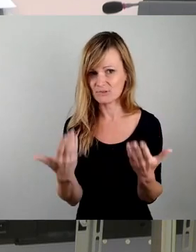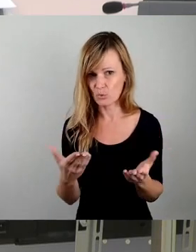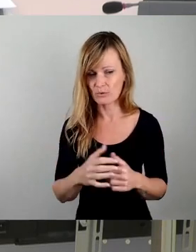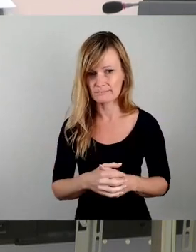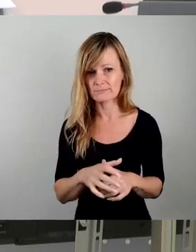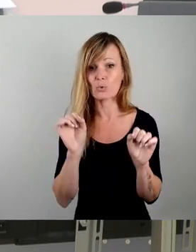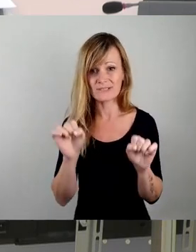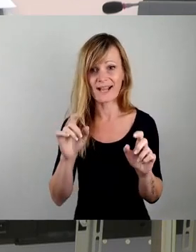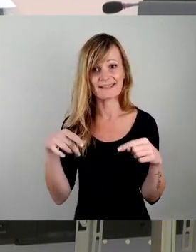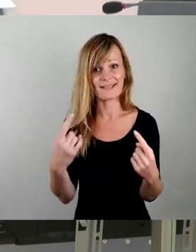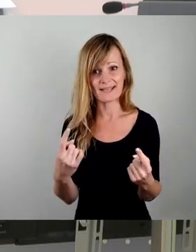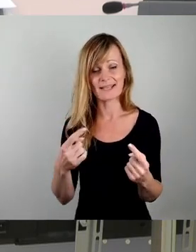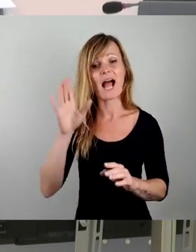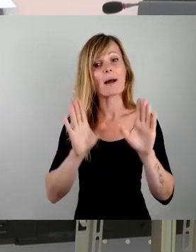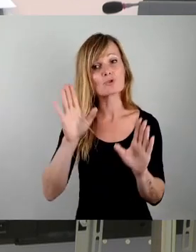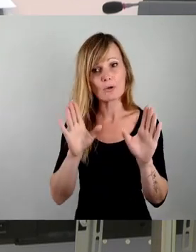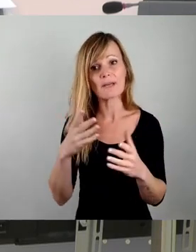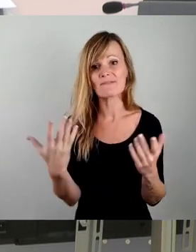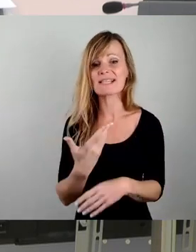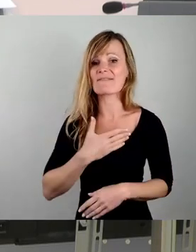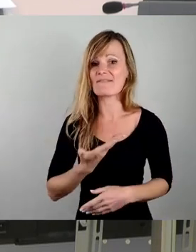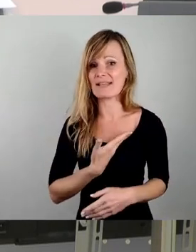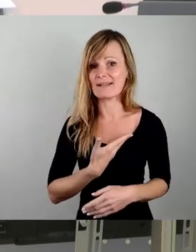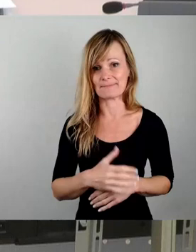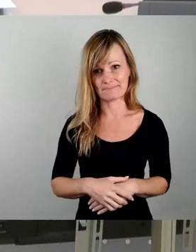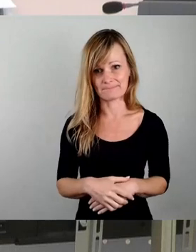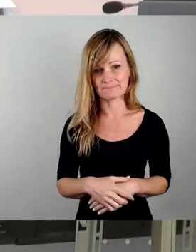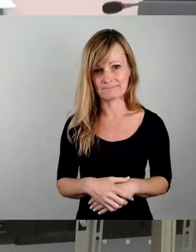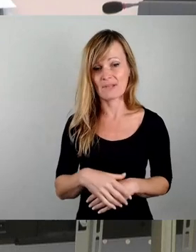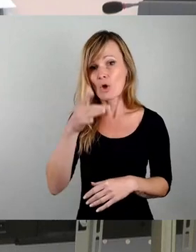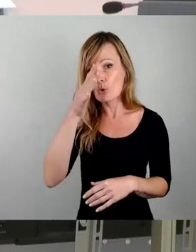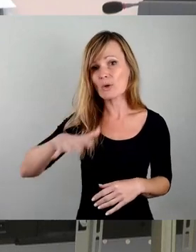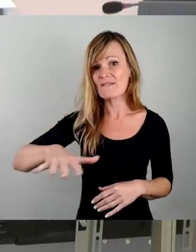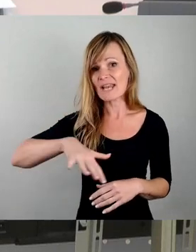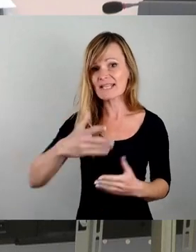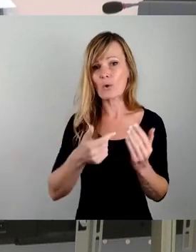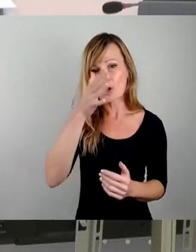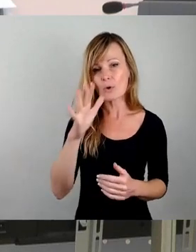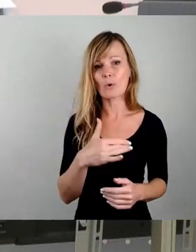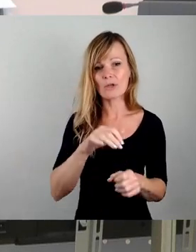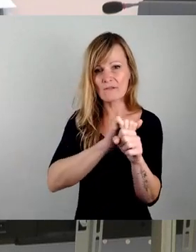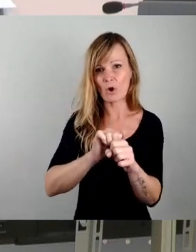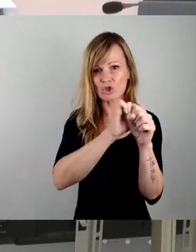dann abstimmen, was Sie wollen, Grünflächen oder Greenwashing. Vielen Dank.